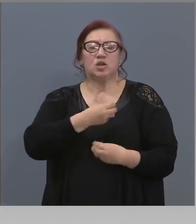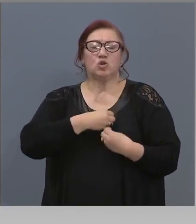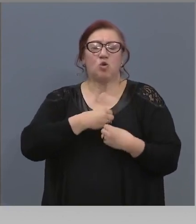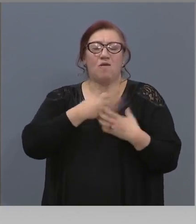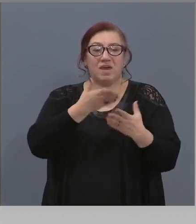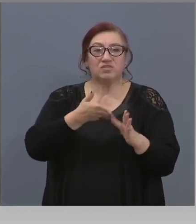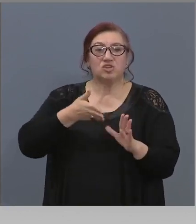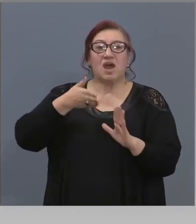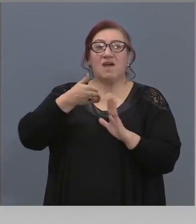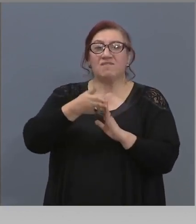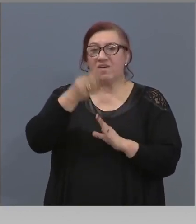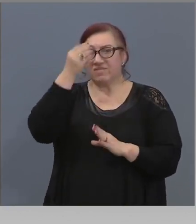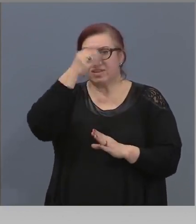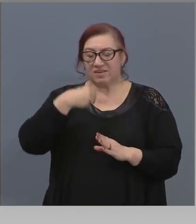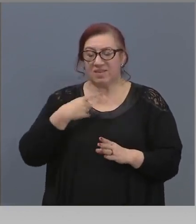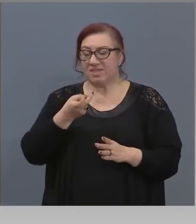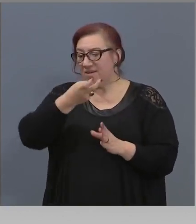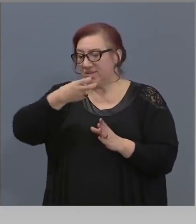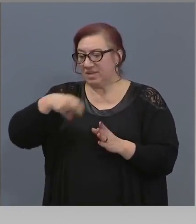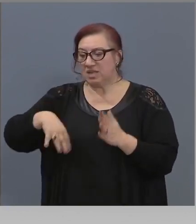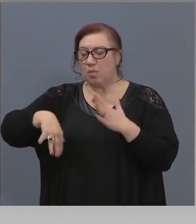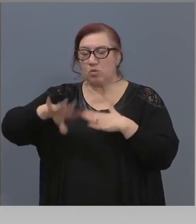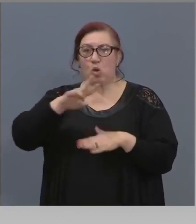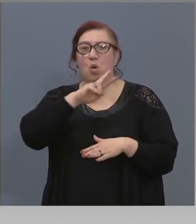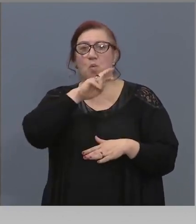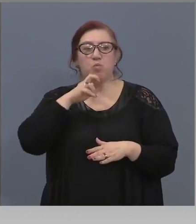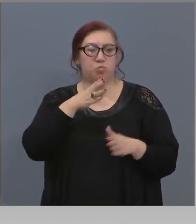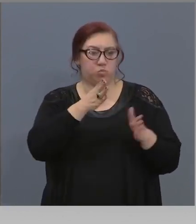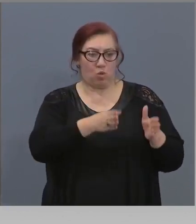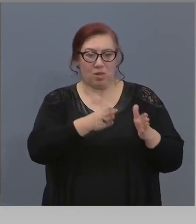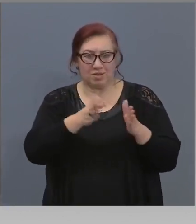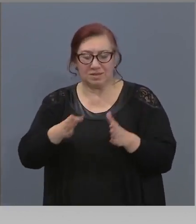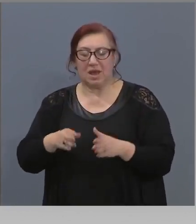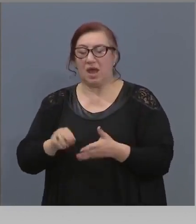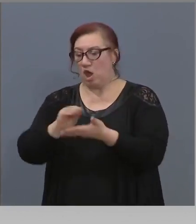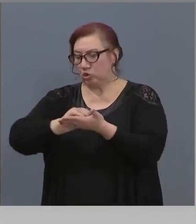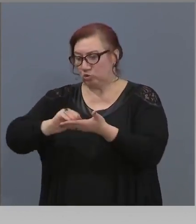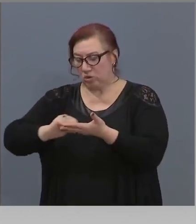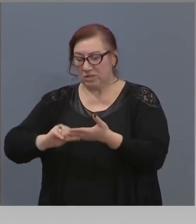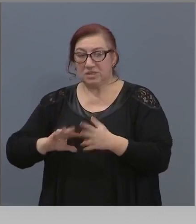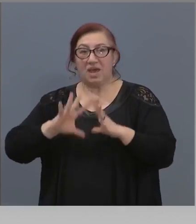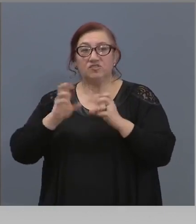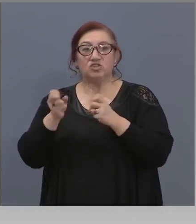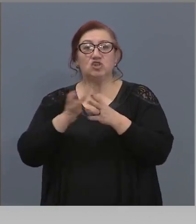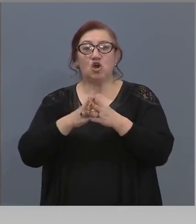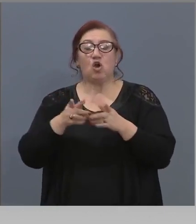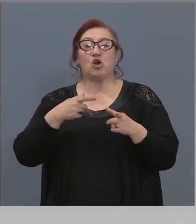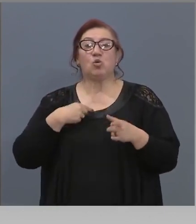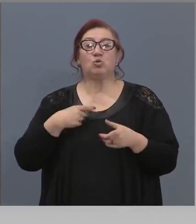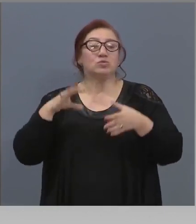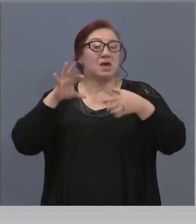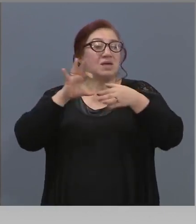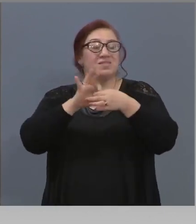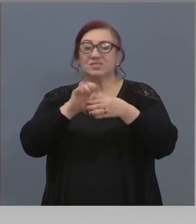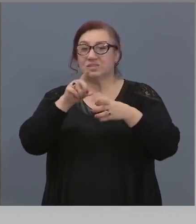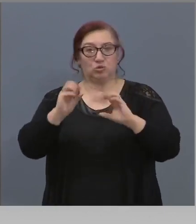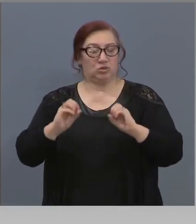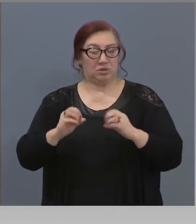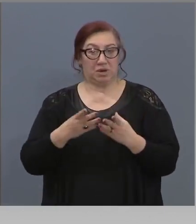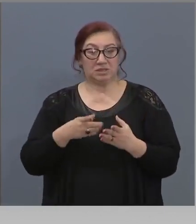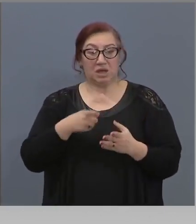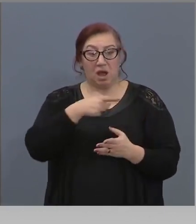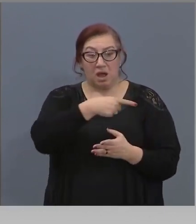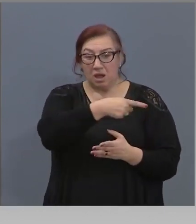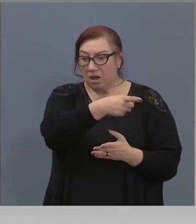други хора. Полицаи, журналисти, всякакви хора, които са свързани с тези празници. Така, че техният брой ще се увеличи. Това няма да се